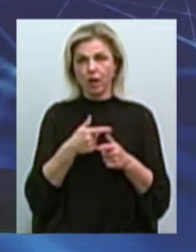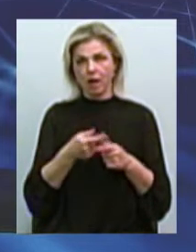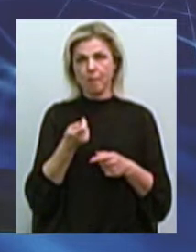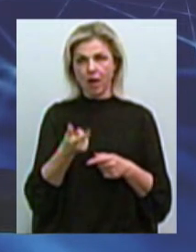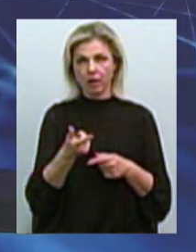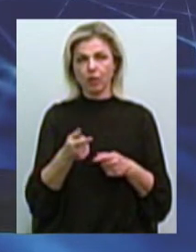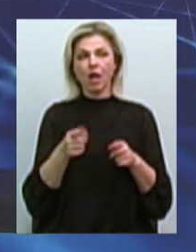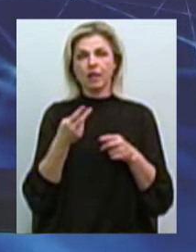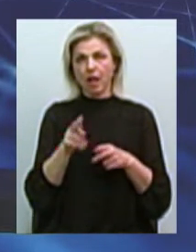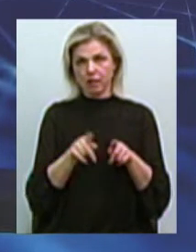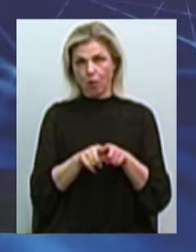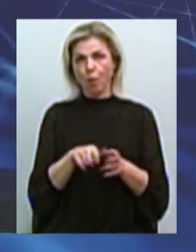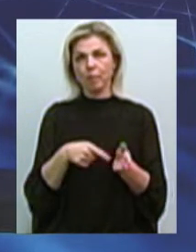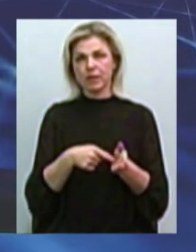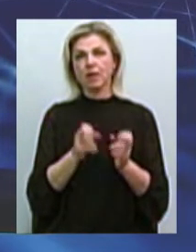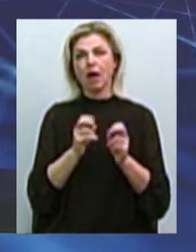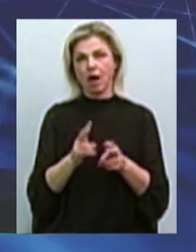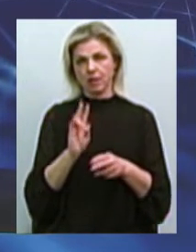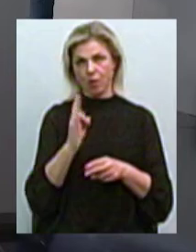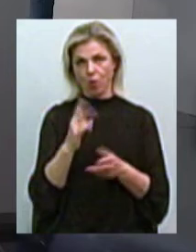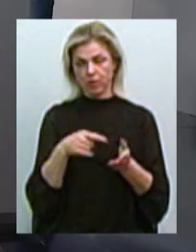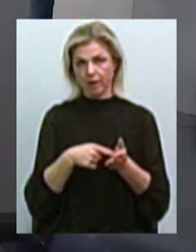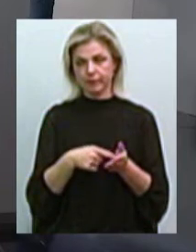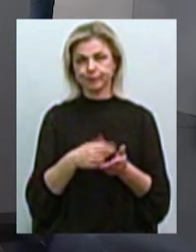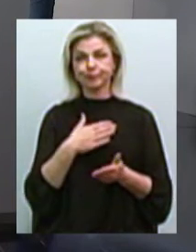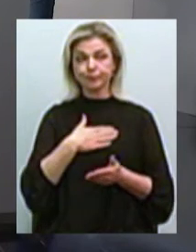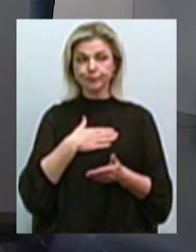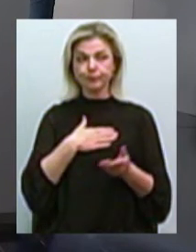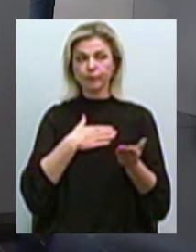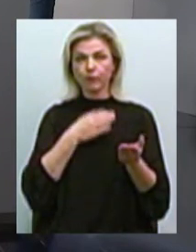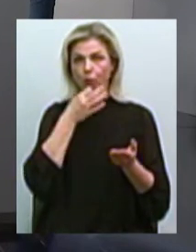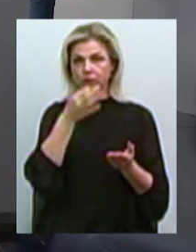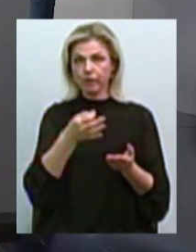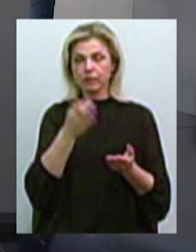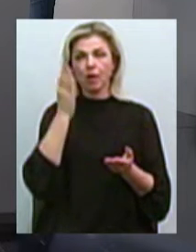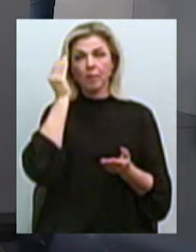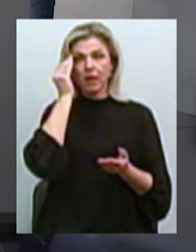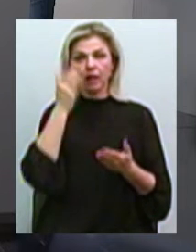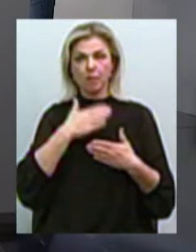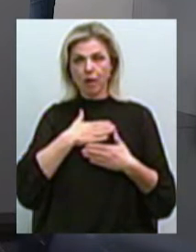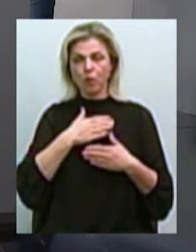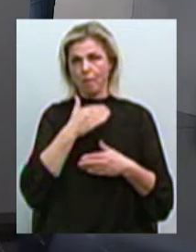такого міста, як Миколаїв? Ну, по моєму міню, многовато.